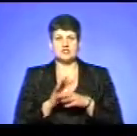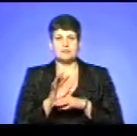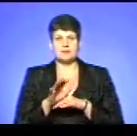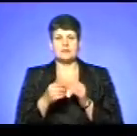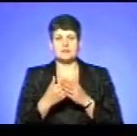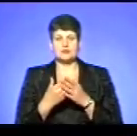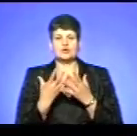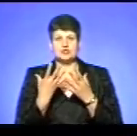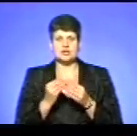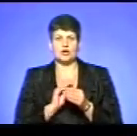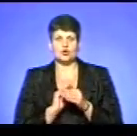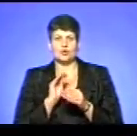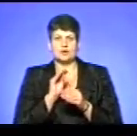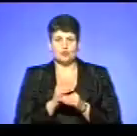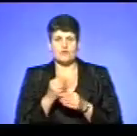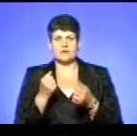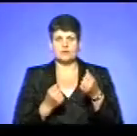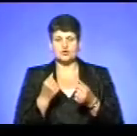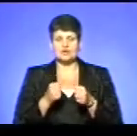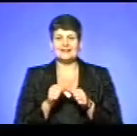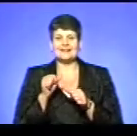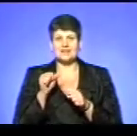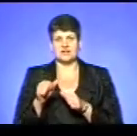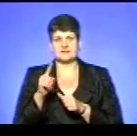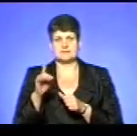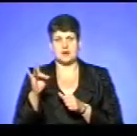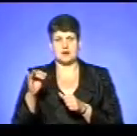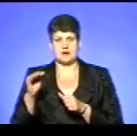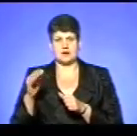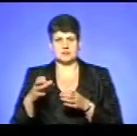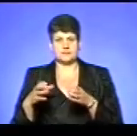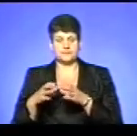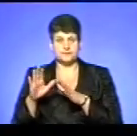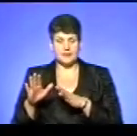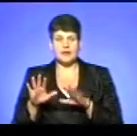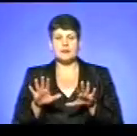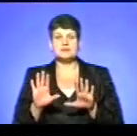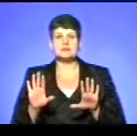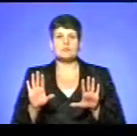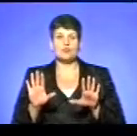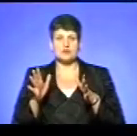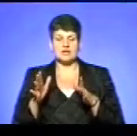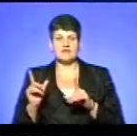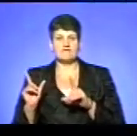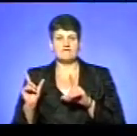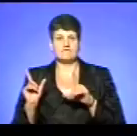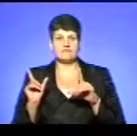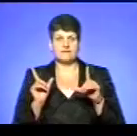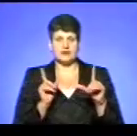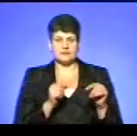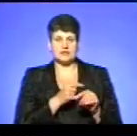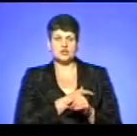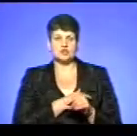додаткові сили і засоби, крім Збаражського гарнізону. Відповідно, на місце події виїхав оперативний